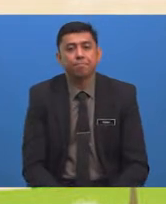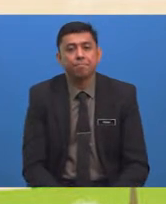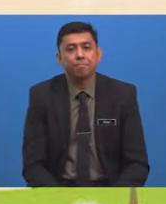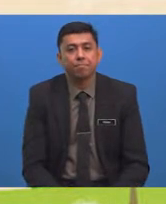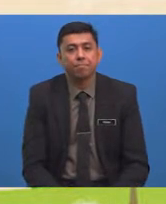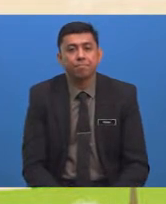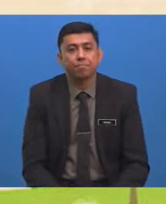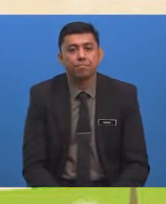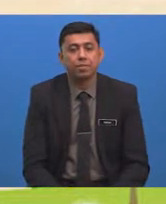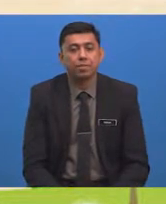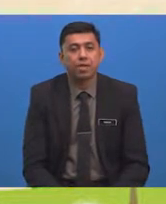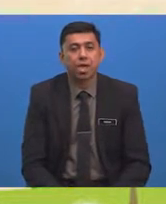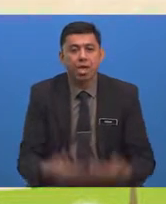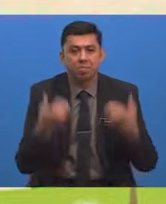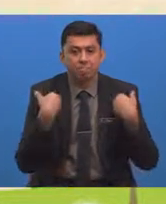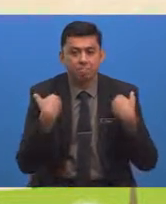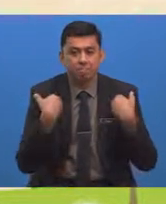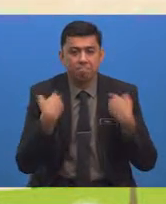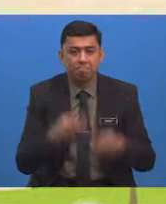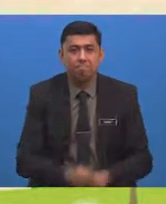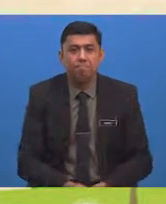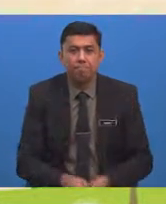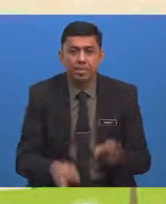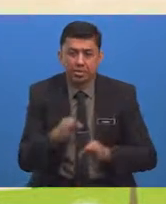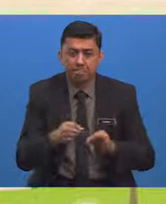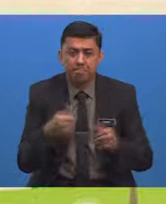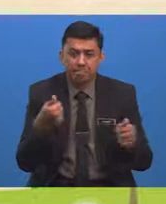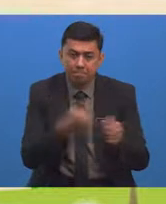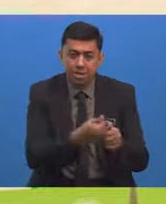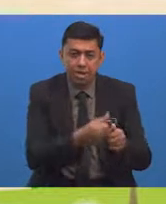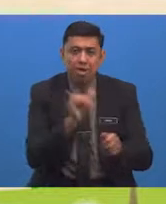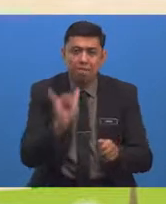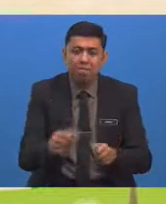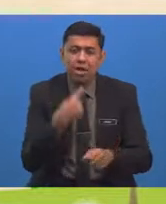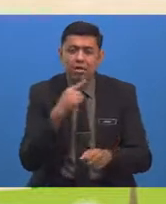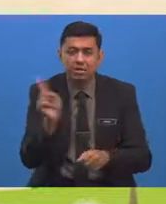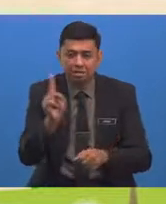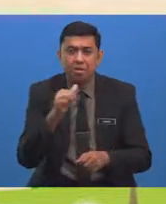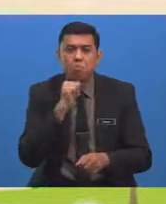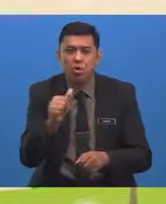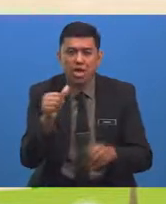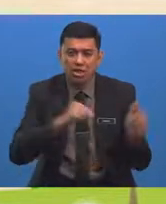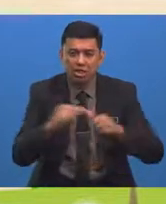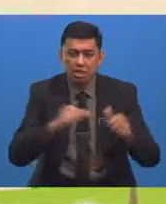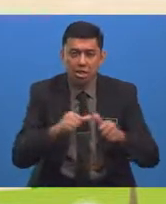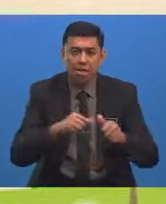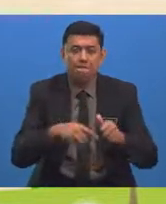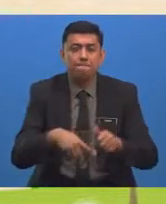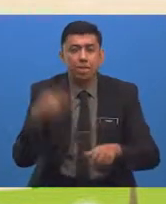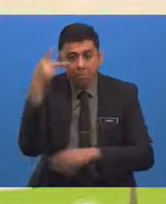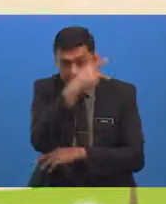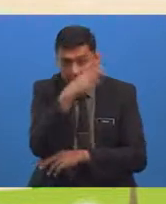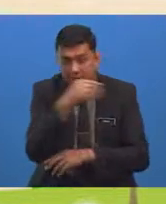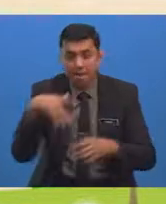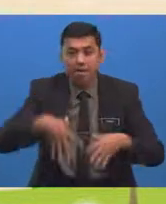Terkawal Penyataan Berikut Yang Manakah Bukan Aktiviti Pemeliharaan